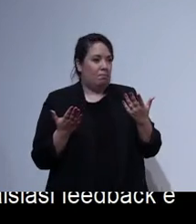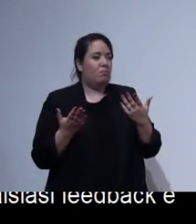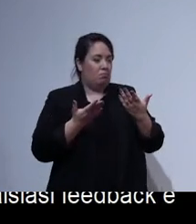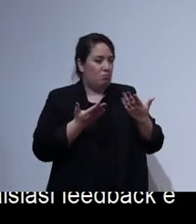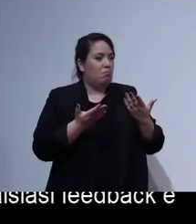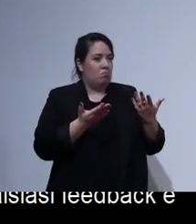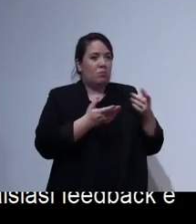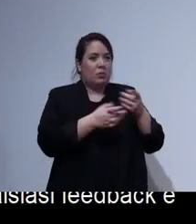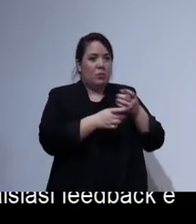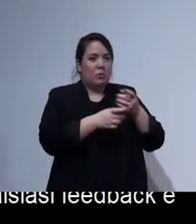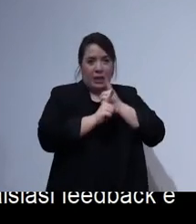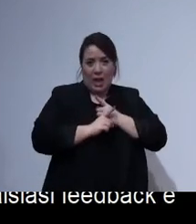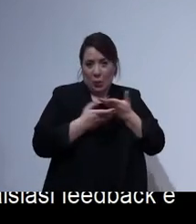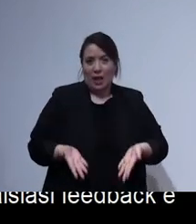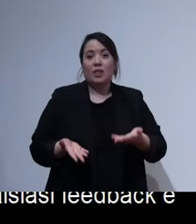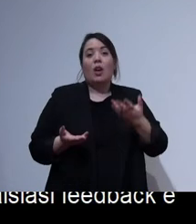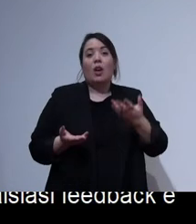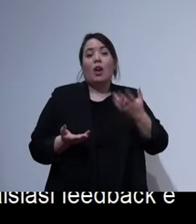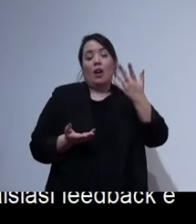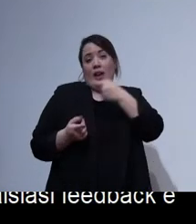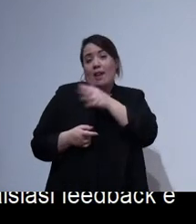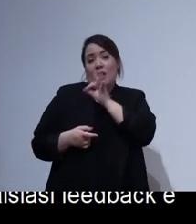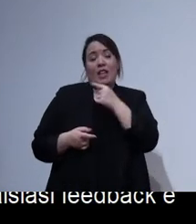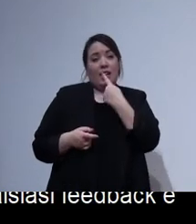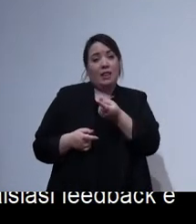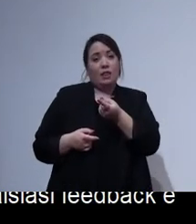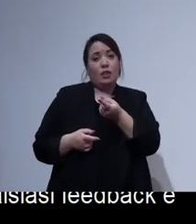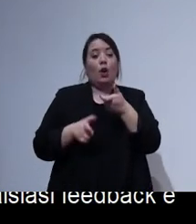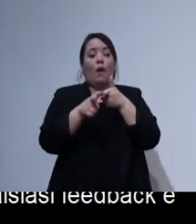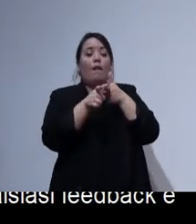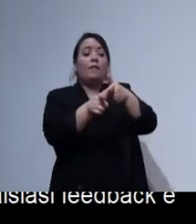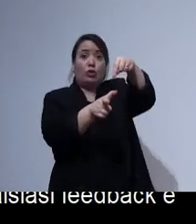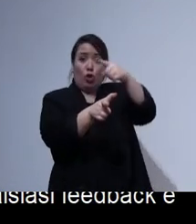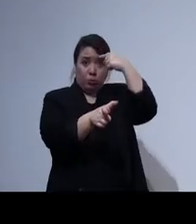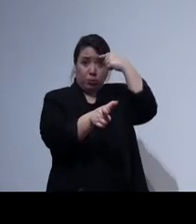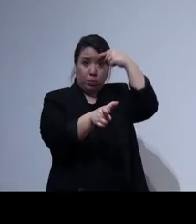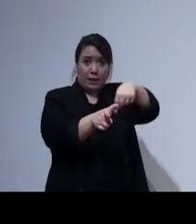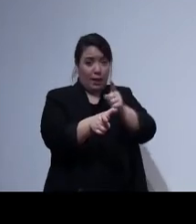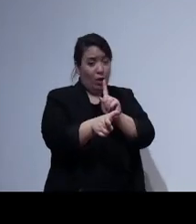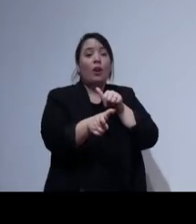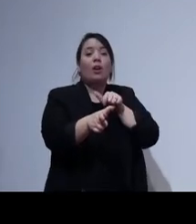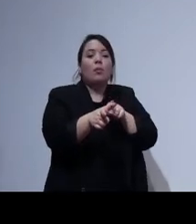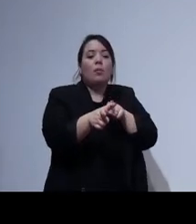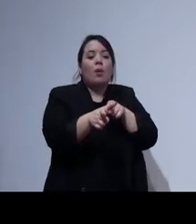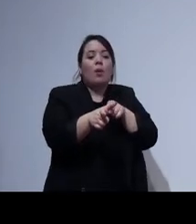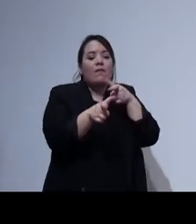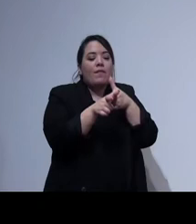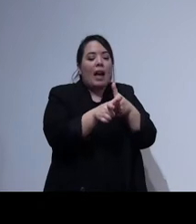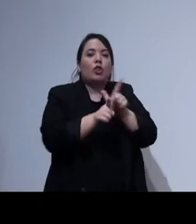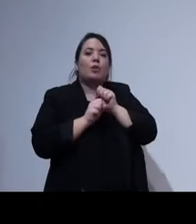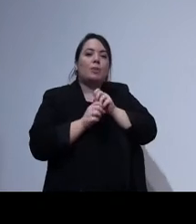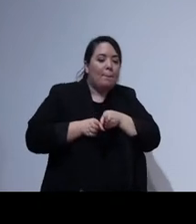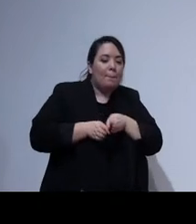il viaggio non è la meta come diceva forse Giovanotti ma è il percorso ed